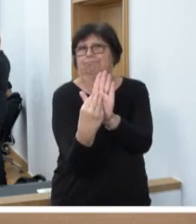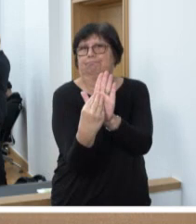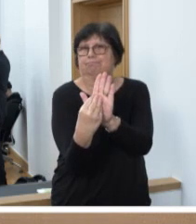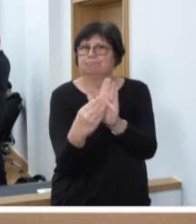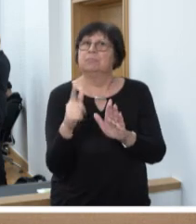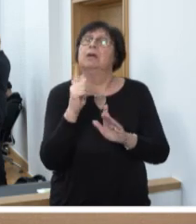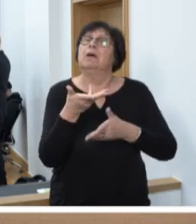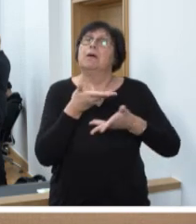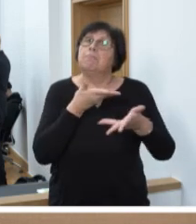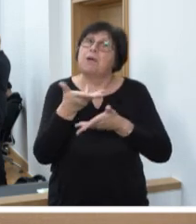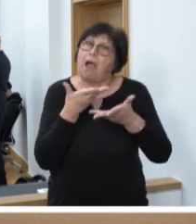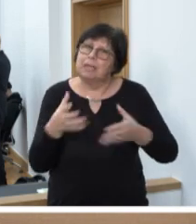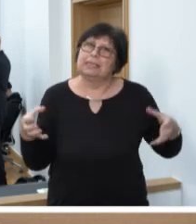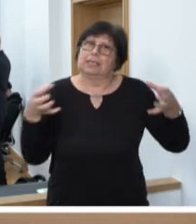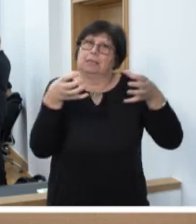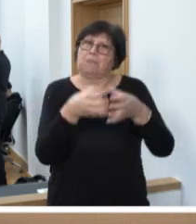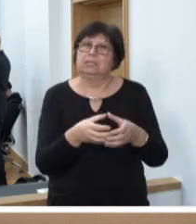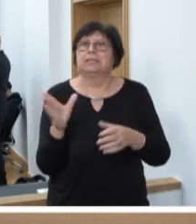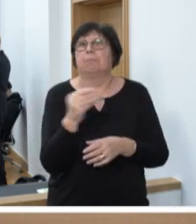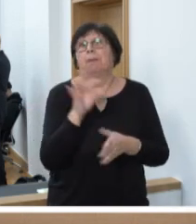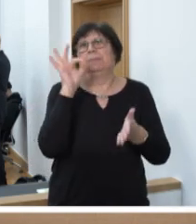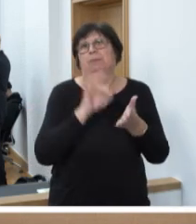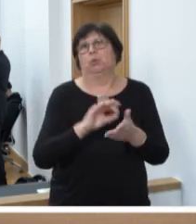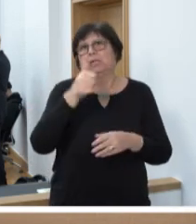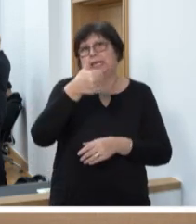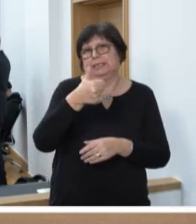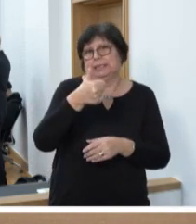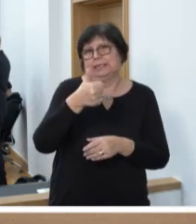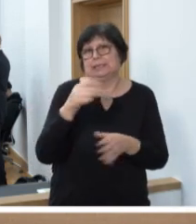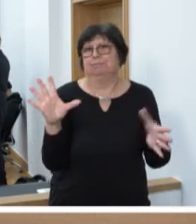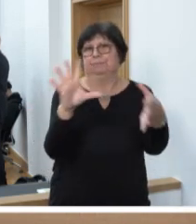Wir beraten ihn dann gemeinsam mit dem Tagesordnungspunkt 1.